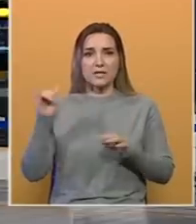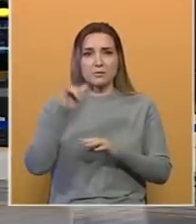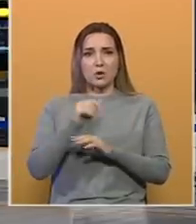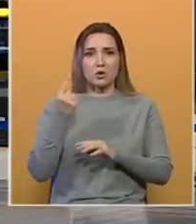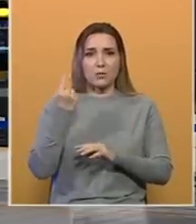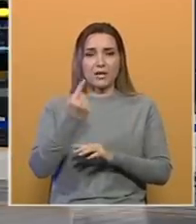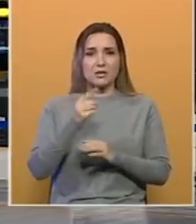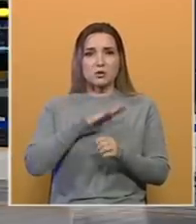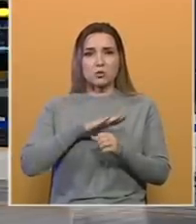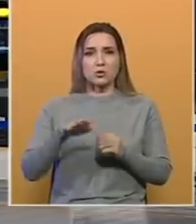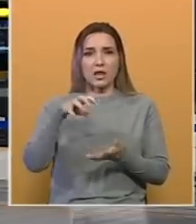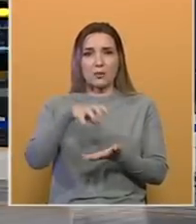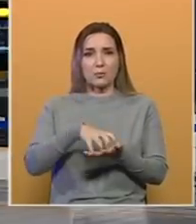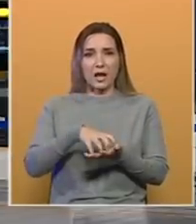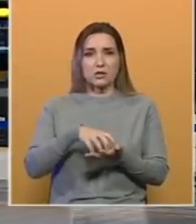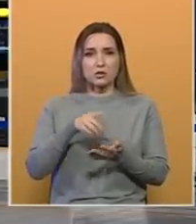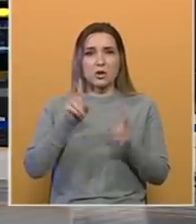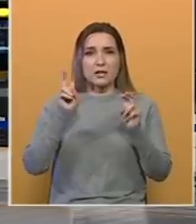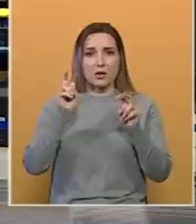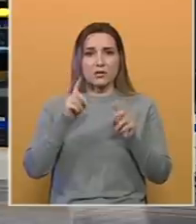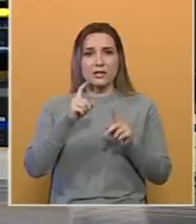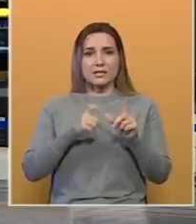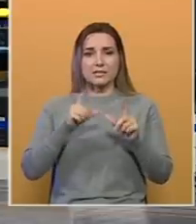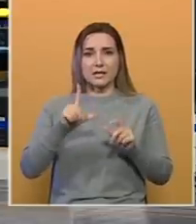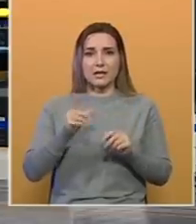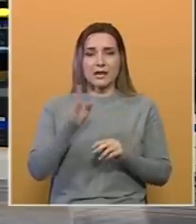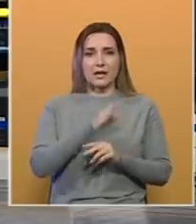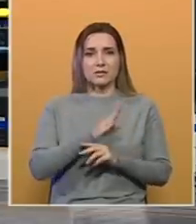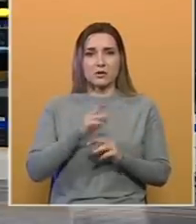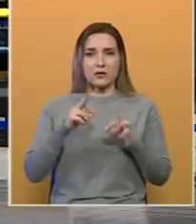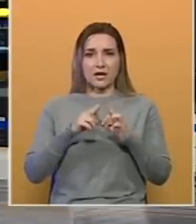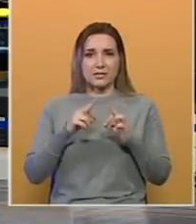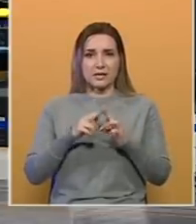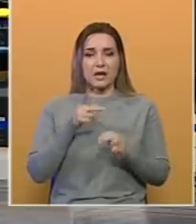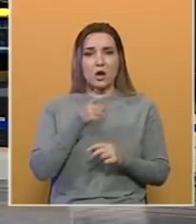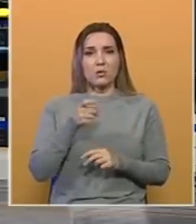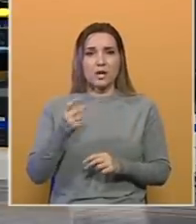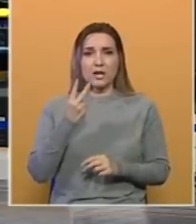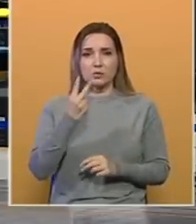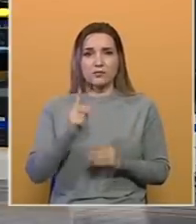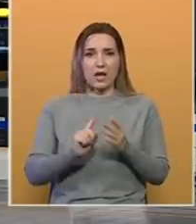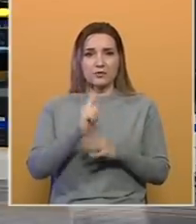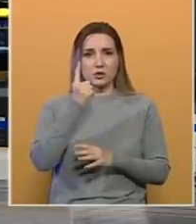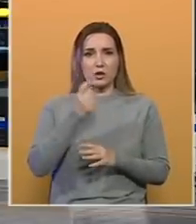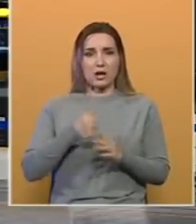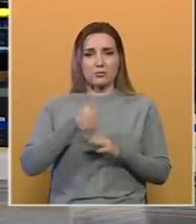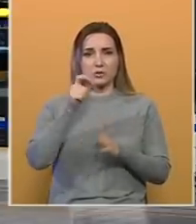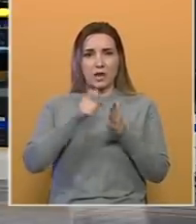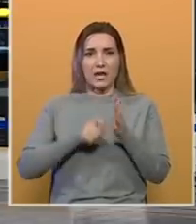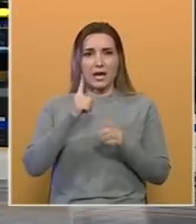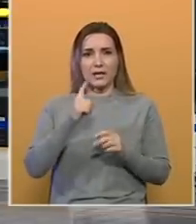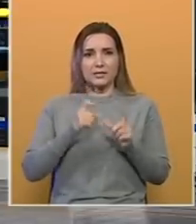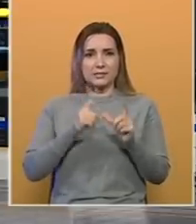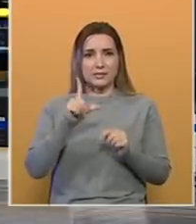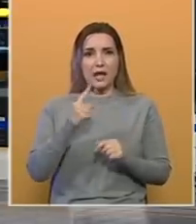letjelicom uništila bazu ogranka tzv. islamske države na istoku Afganistana. Ubijena su dva visoko rangirana člana